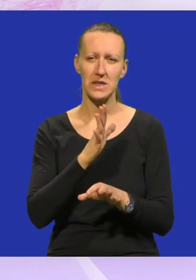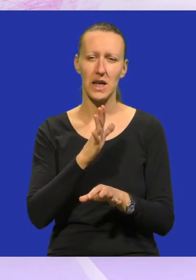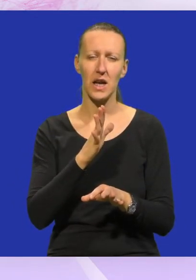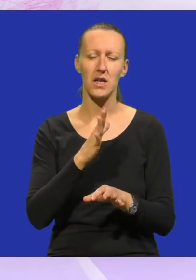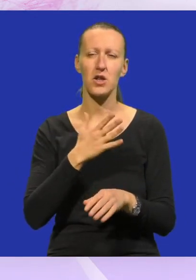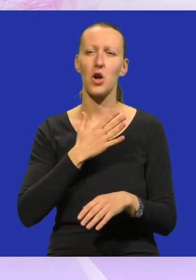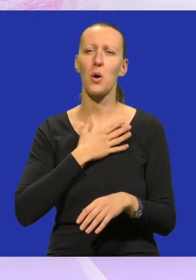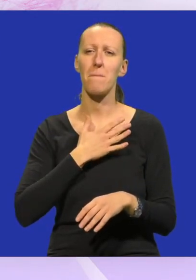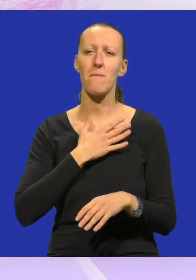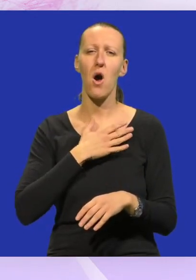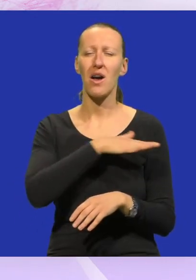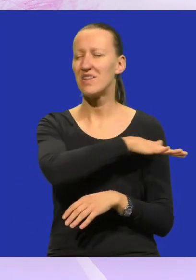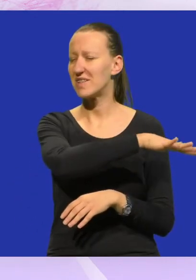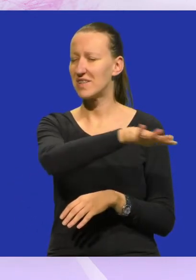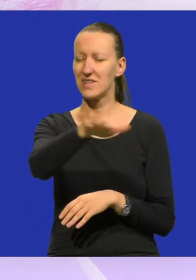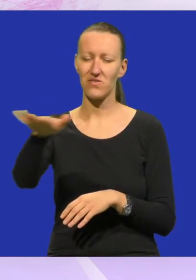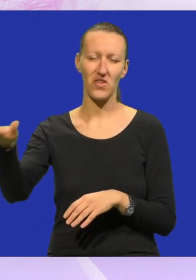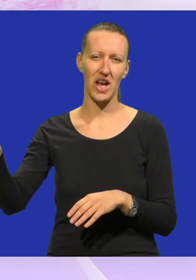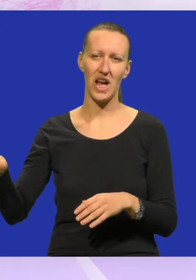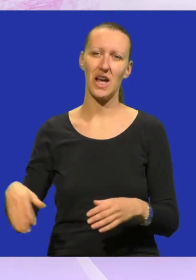moje sve.